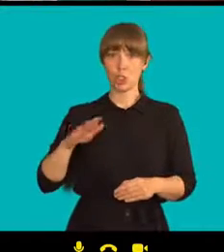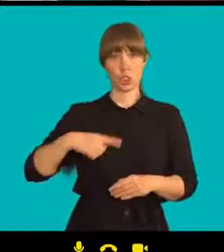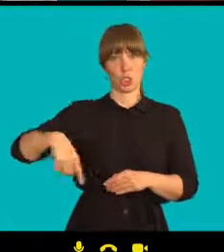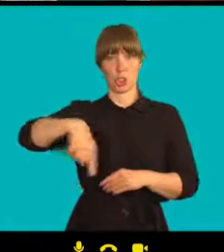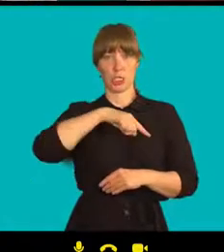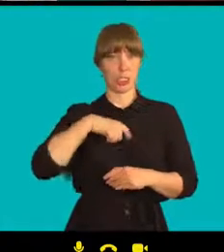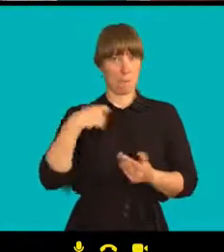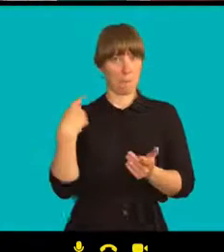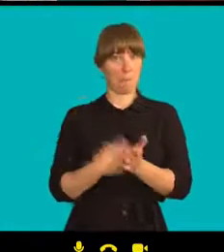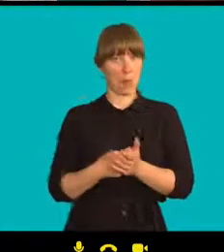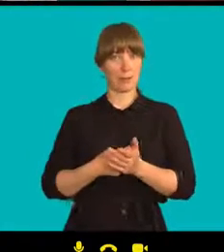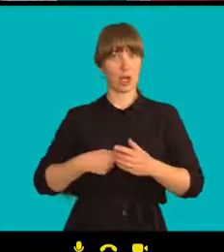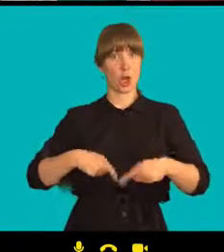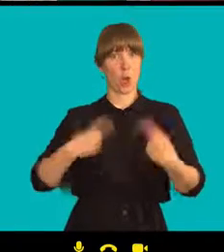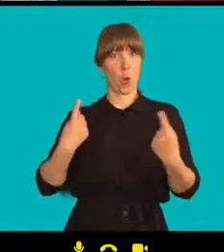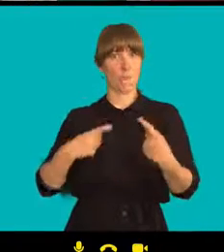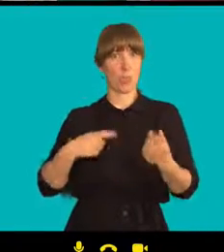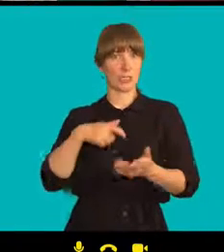opozice.